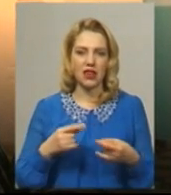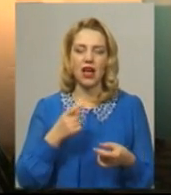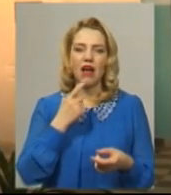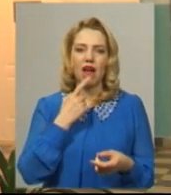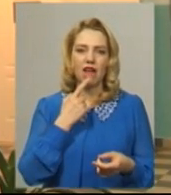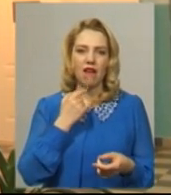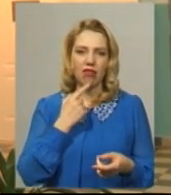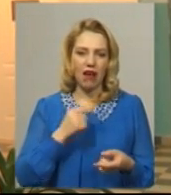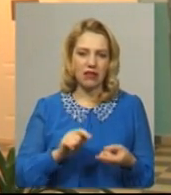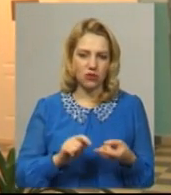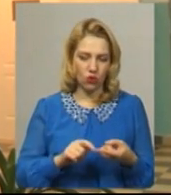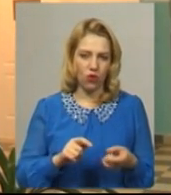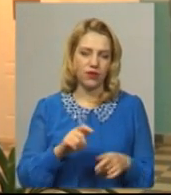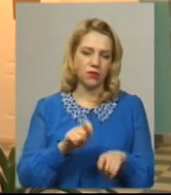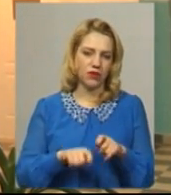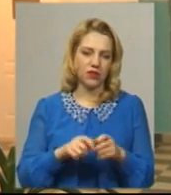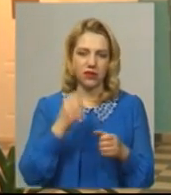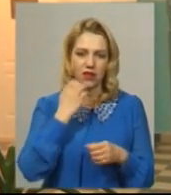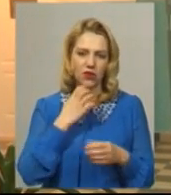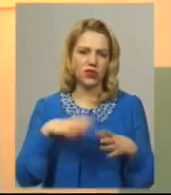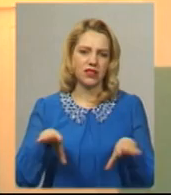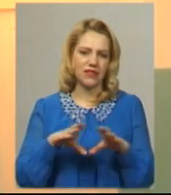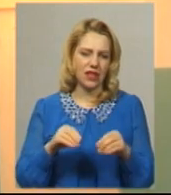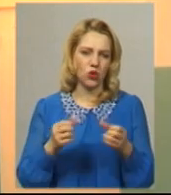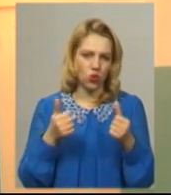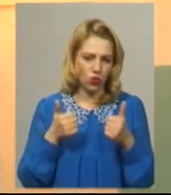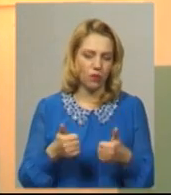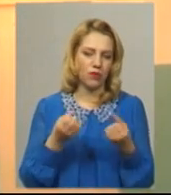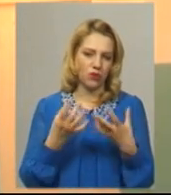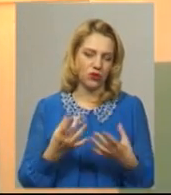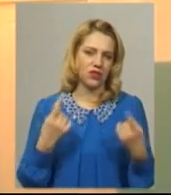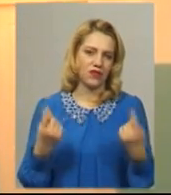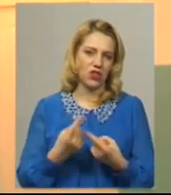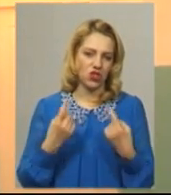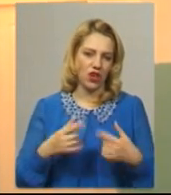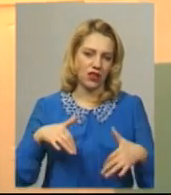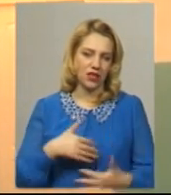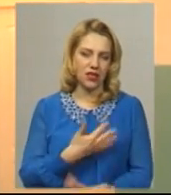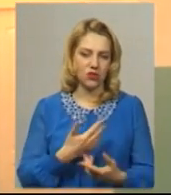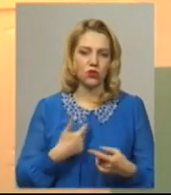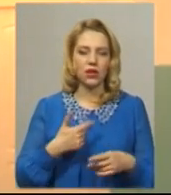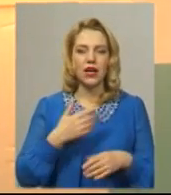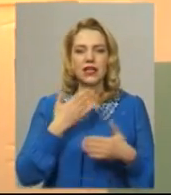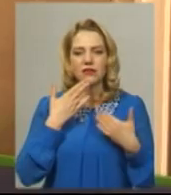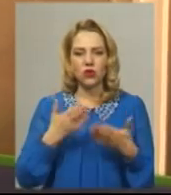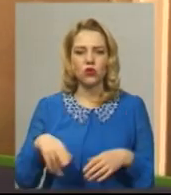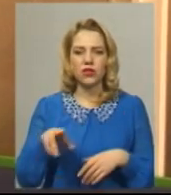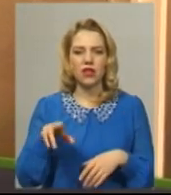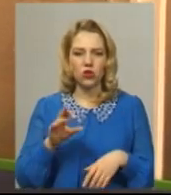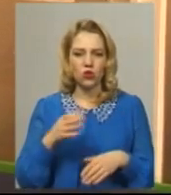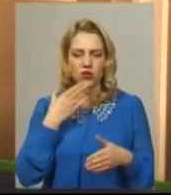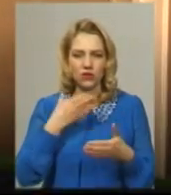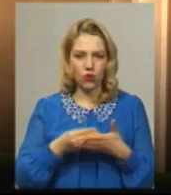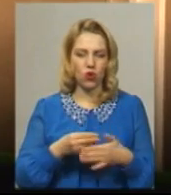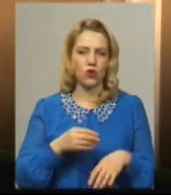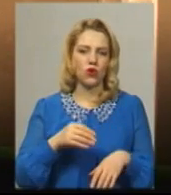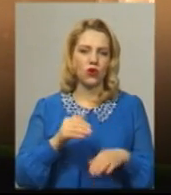дякувати Богу, все добре. В нас просто звичайна застуда. Звернулися до педіатра свого, ми записувалися через онлайн. Є такі